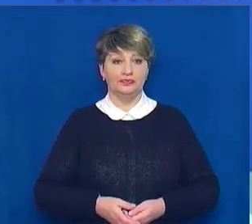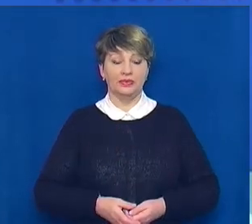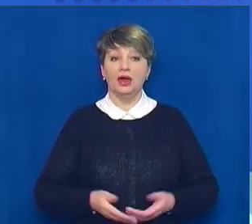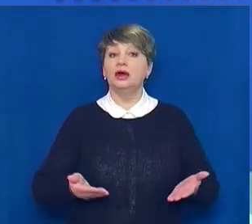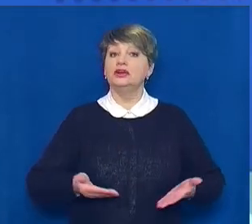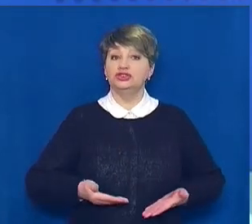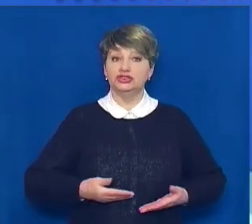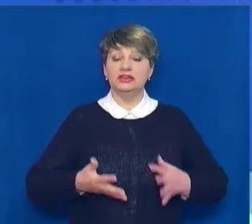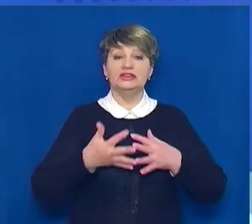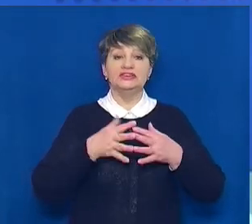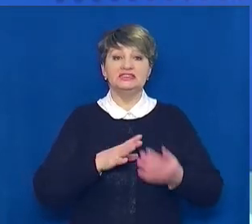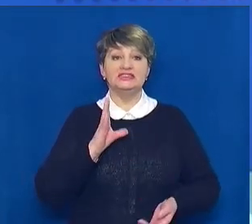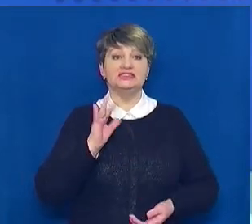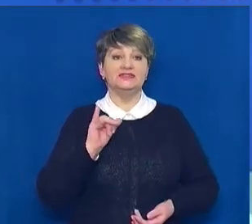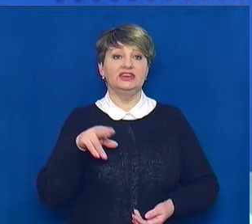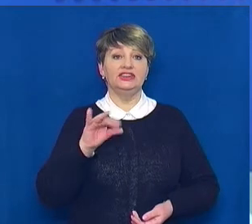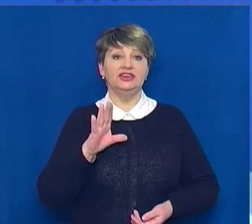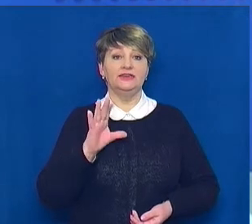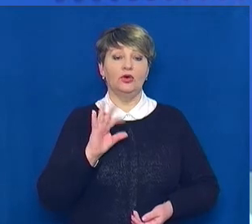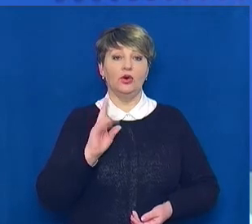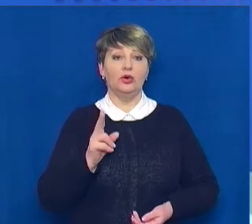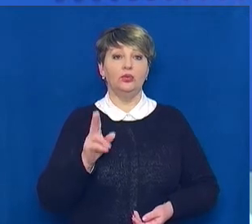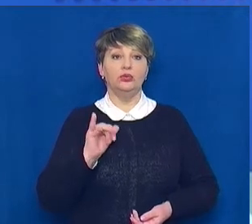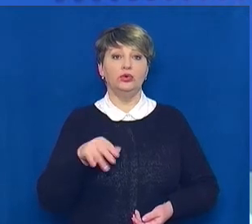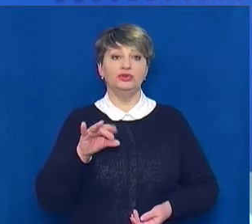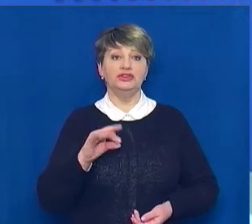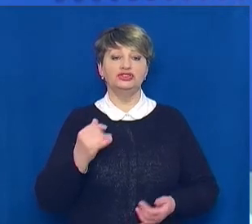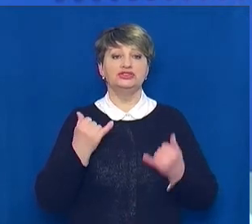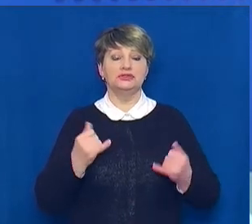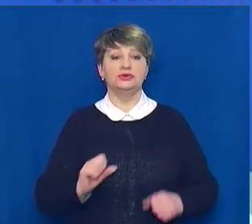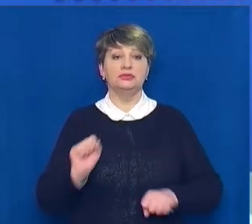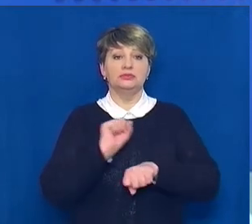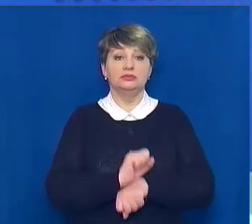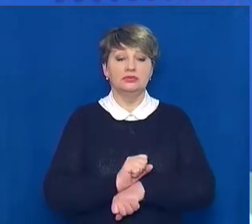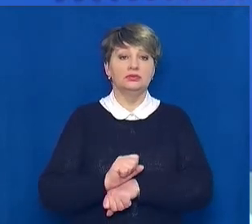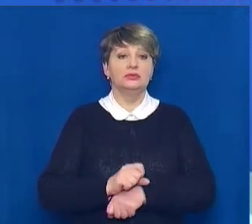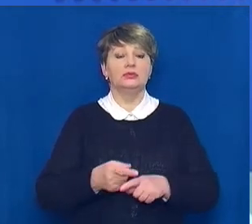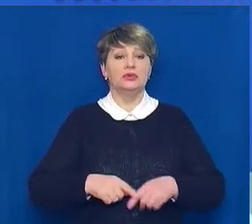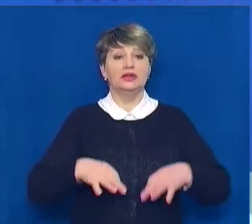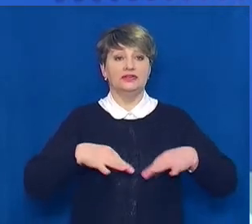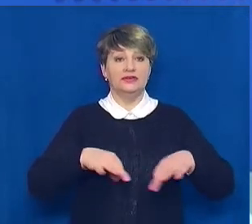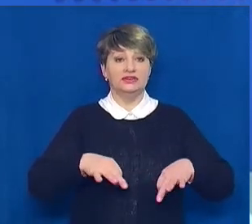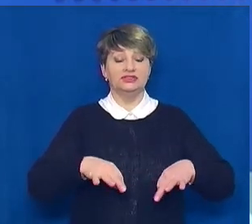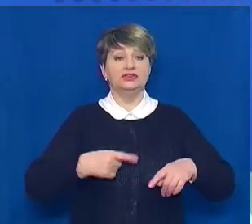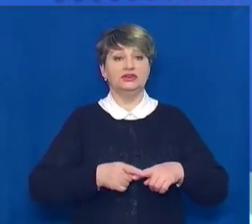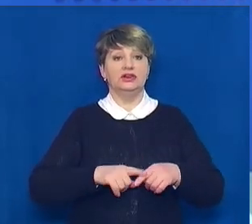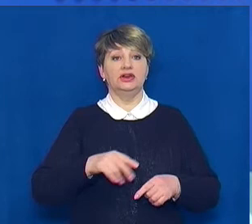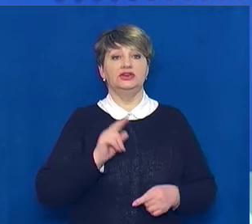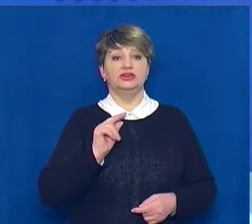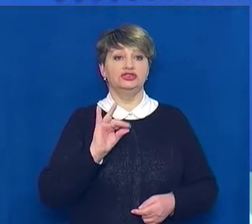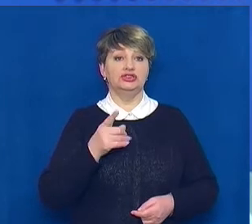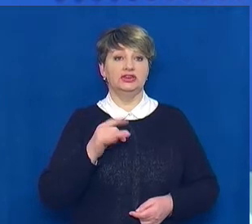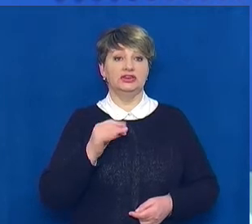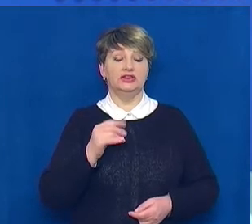Жителі з сіл Сведівок та будище Черкаського району обмежували сьогодні рух транспорту на трасі Канів чи Грин Черкаси у напрямку